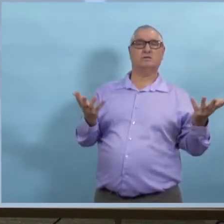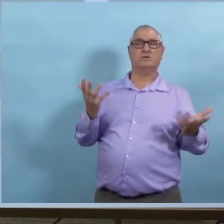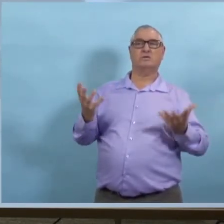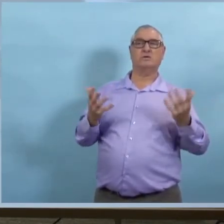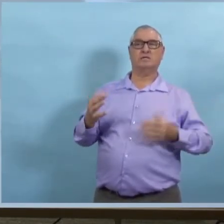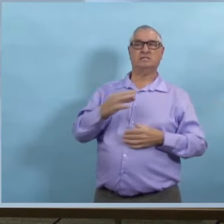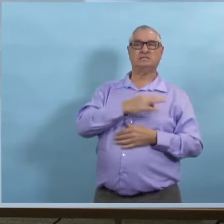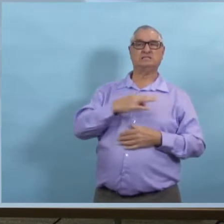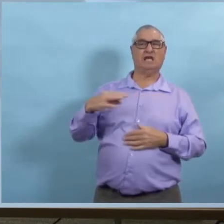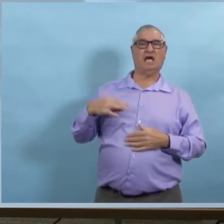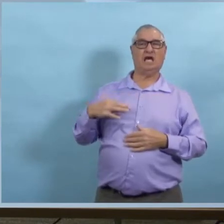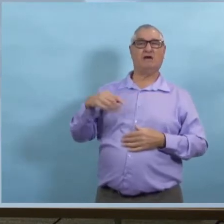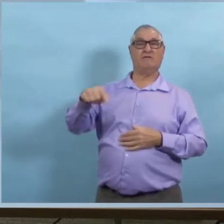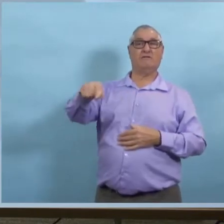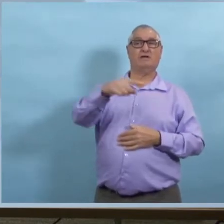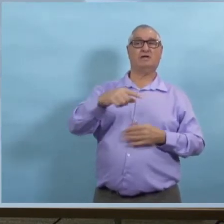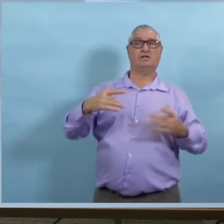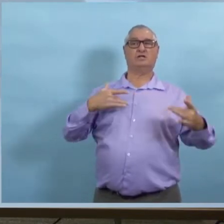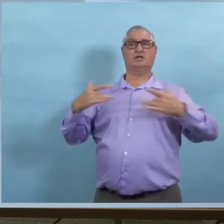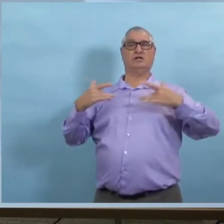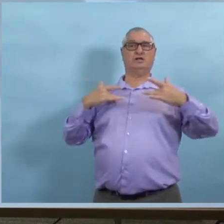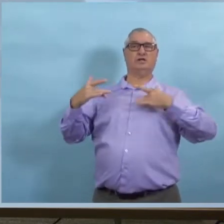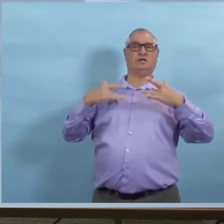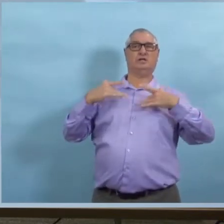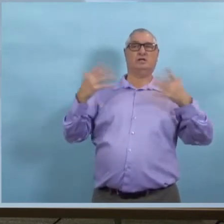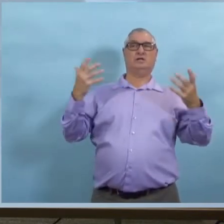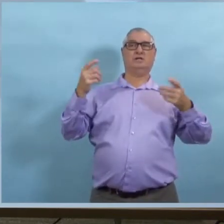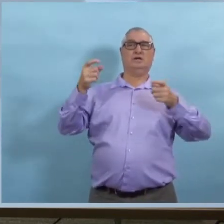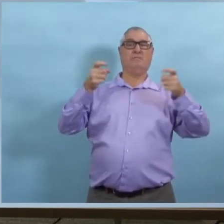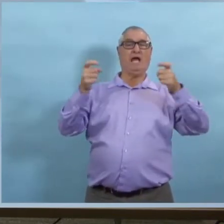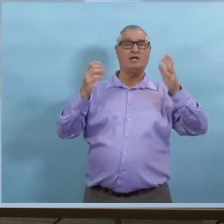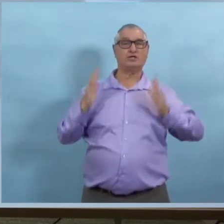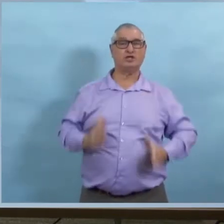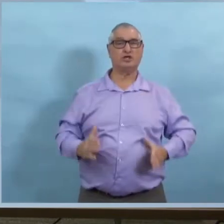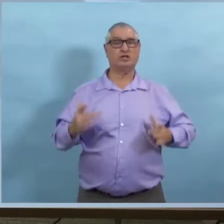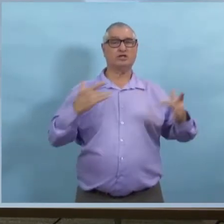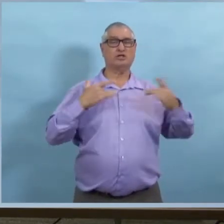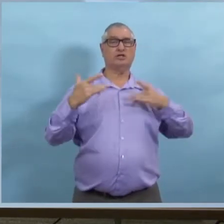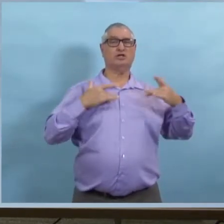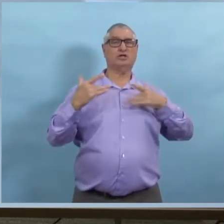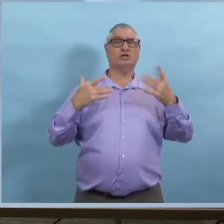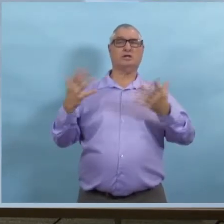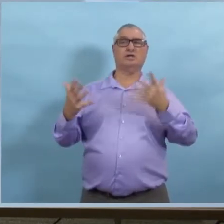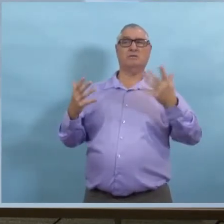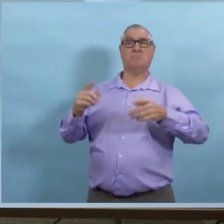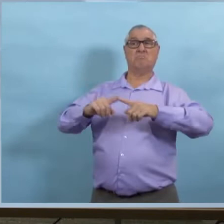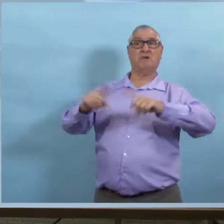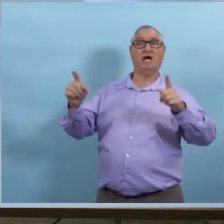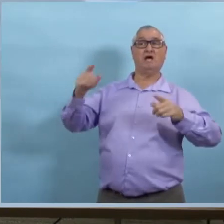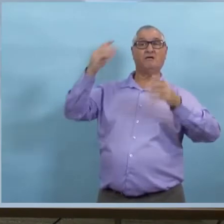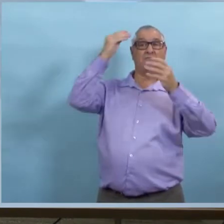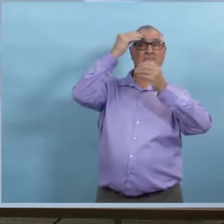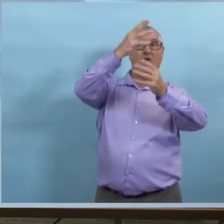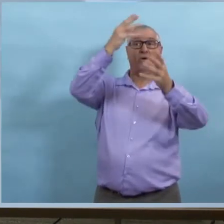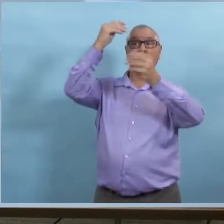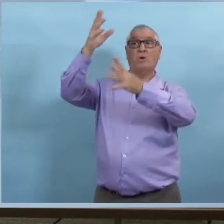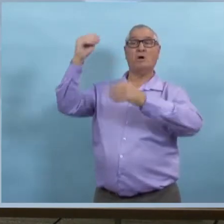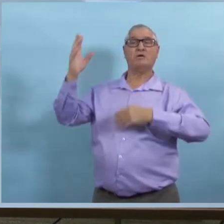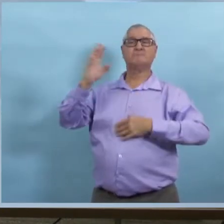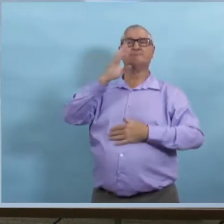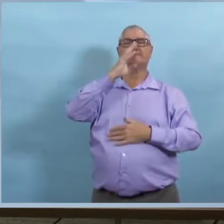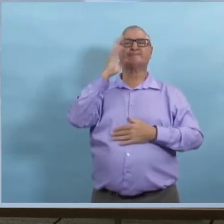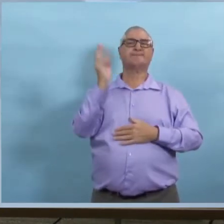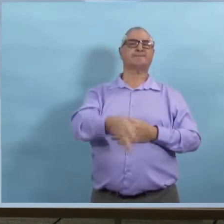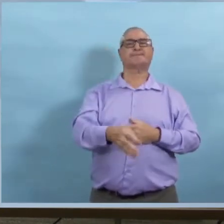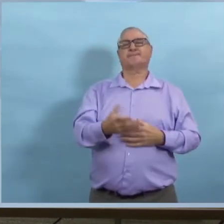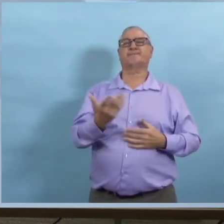il y avait du personnel à CrossCourse, sur Region qui n'ont pas respecté le port du masque.